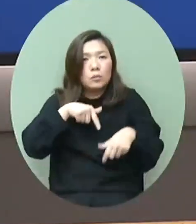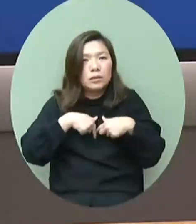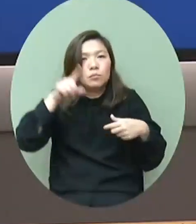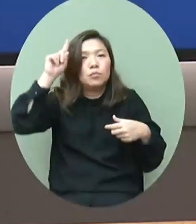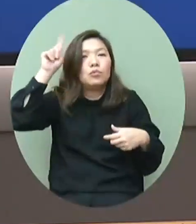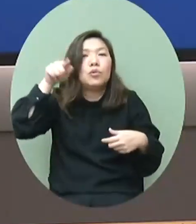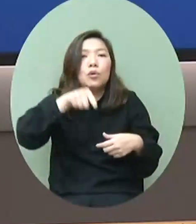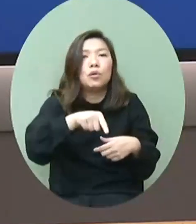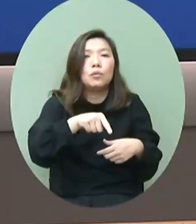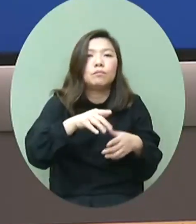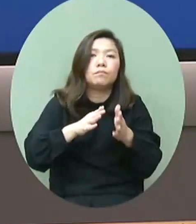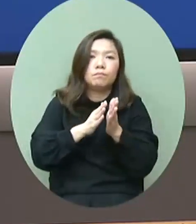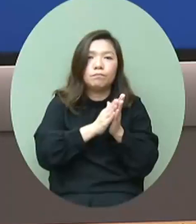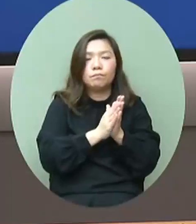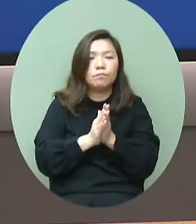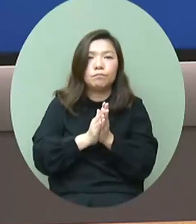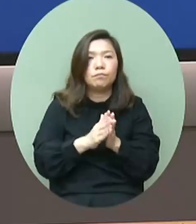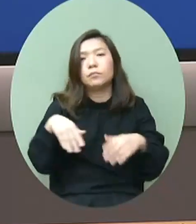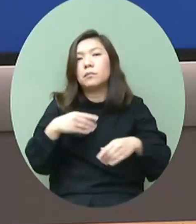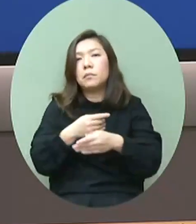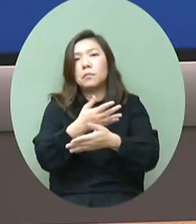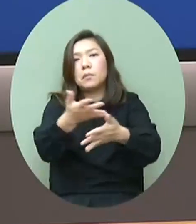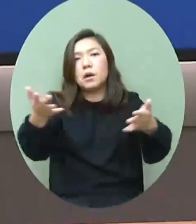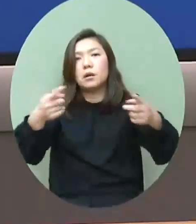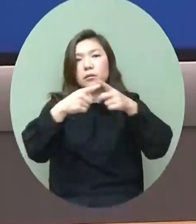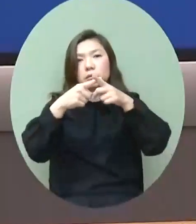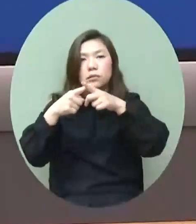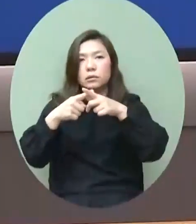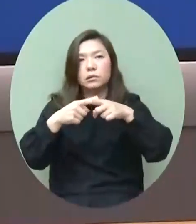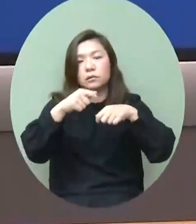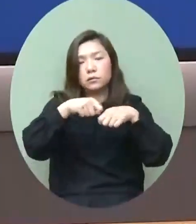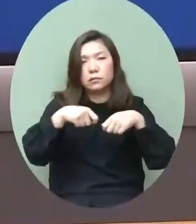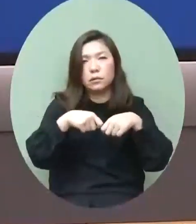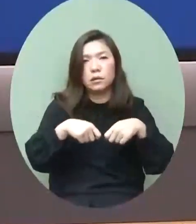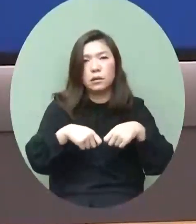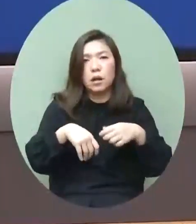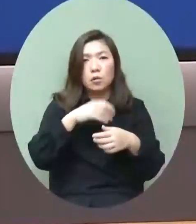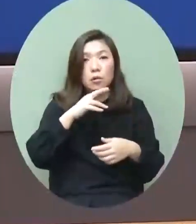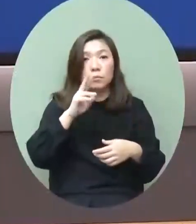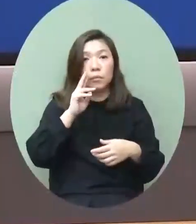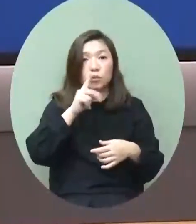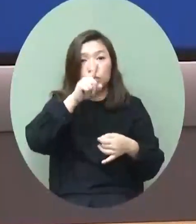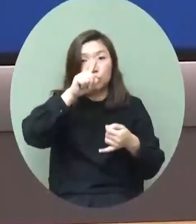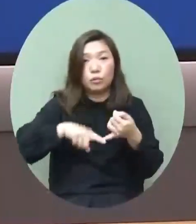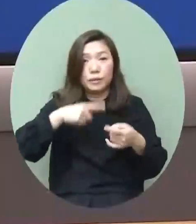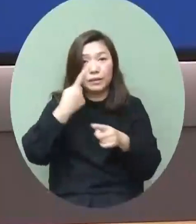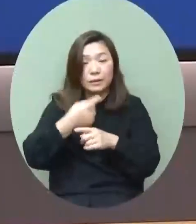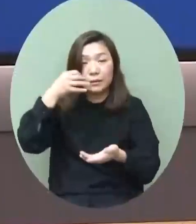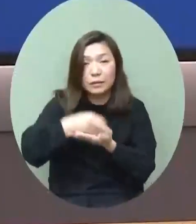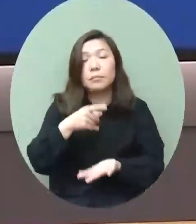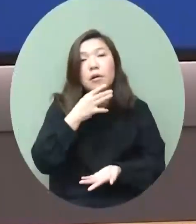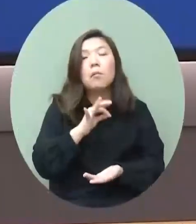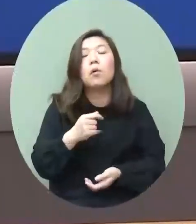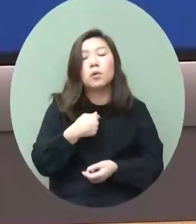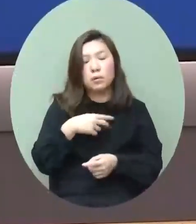一齊向全港的住戶派發即使最終他有沒有實體參與過我都